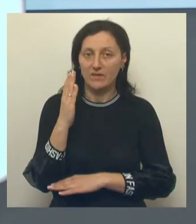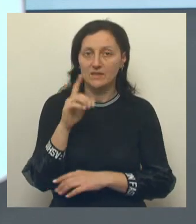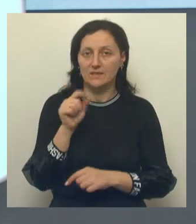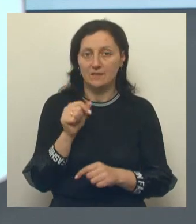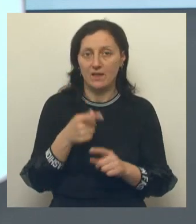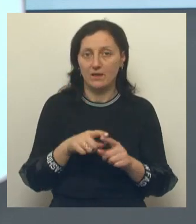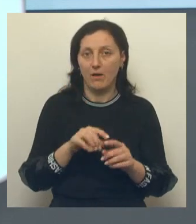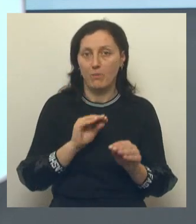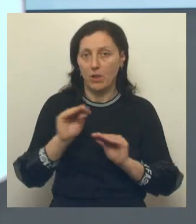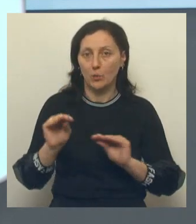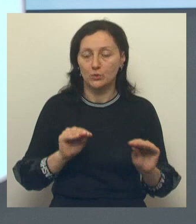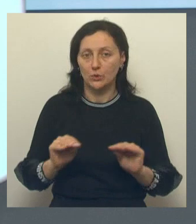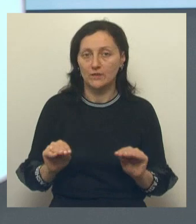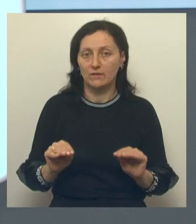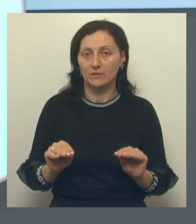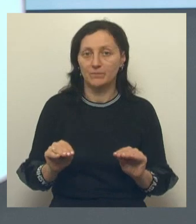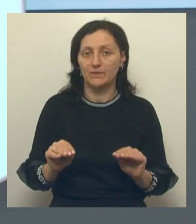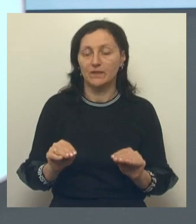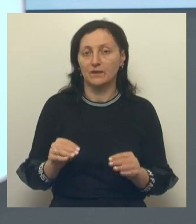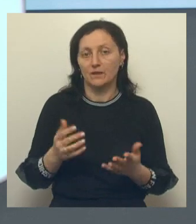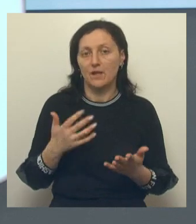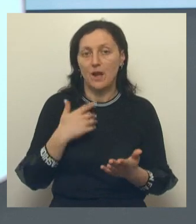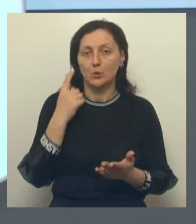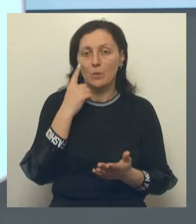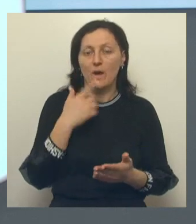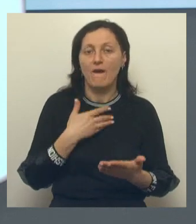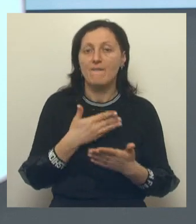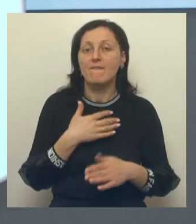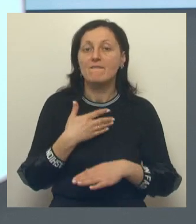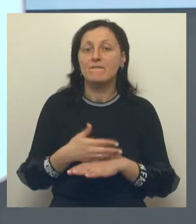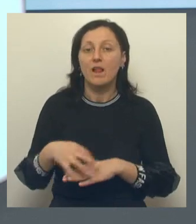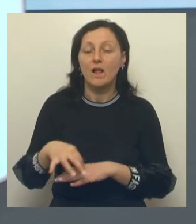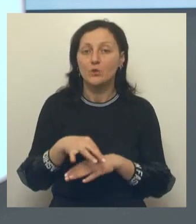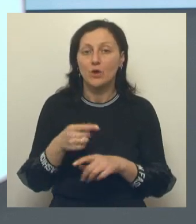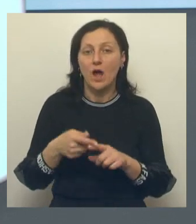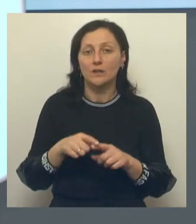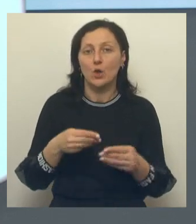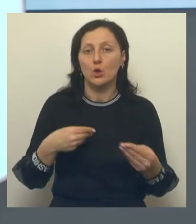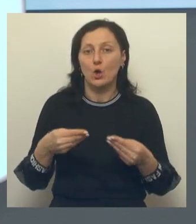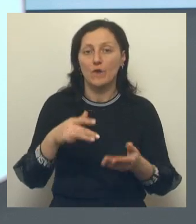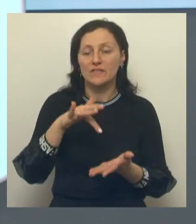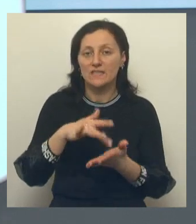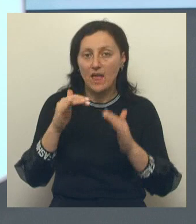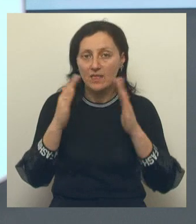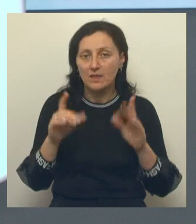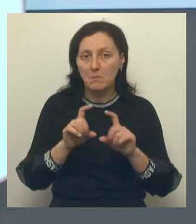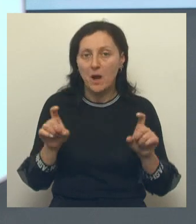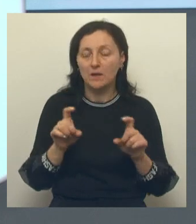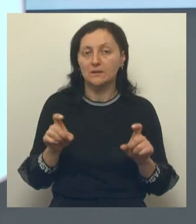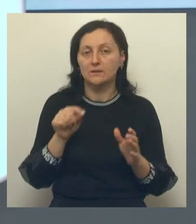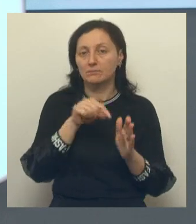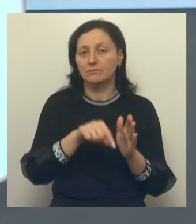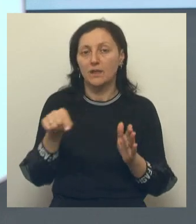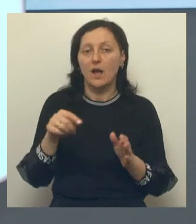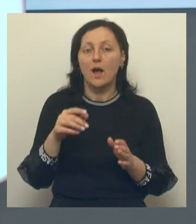благоустройства, скорее всего, волонтеры будут на тех же точках, это торговые центры. Более подробную информацию мы